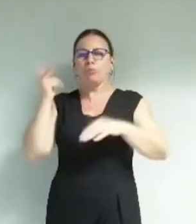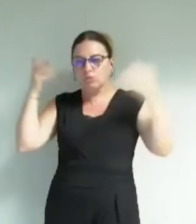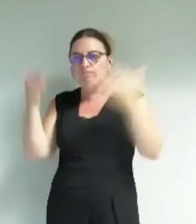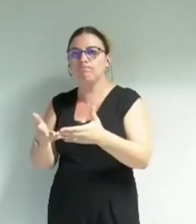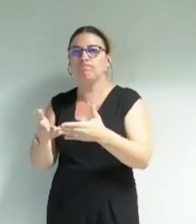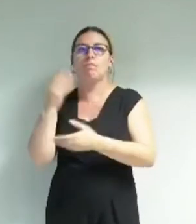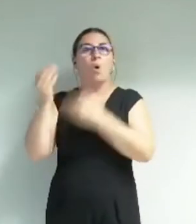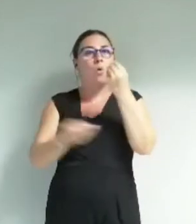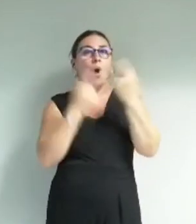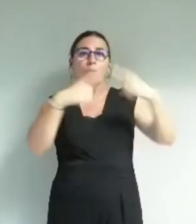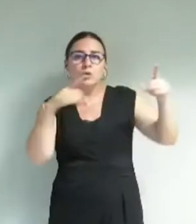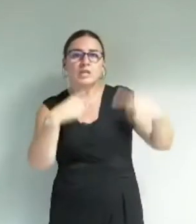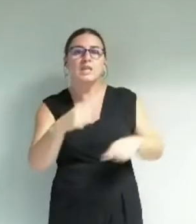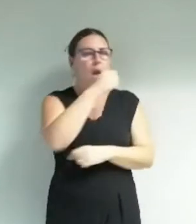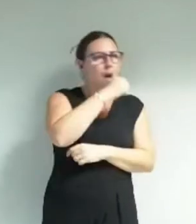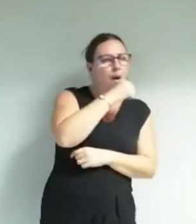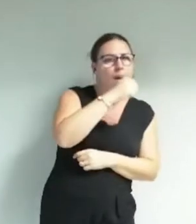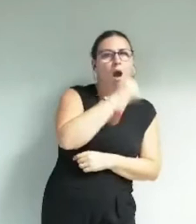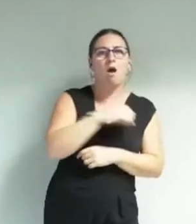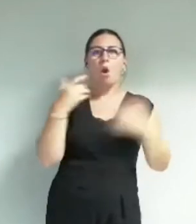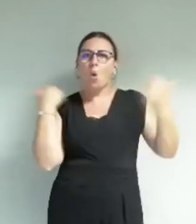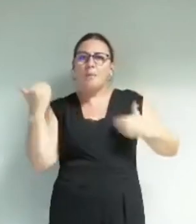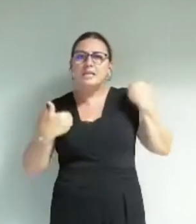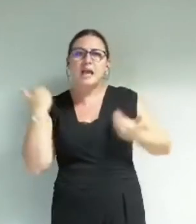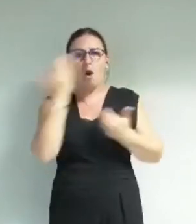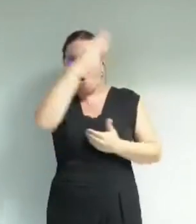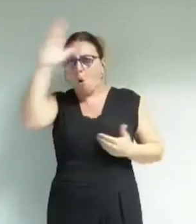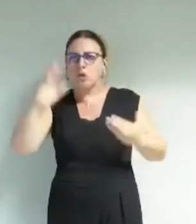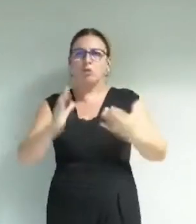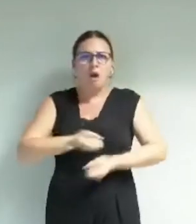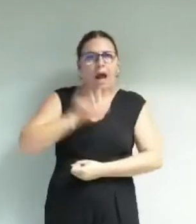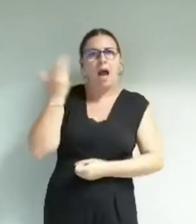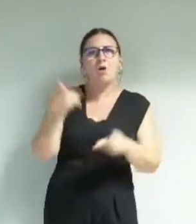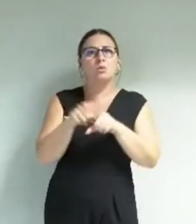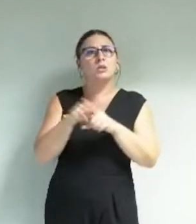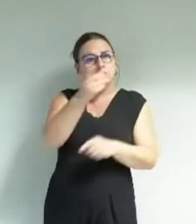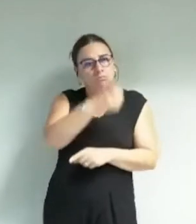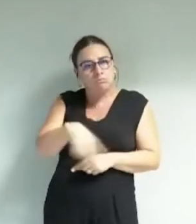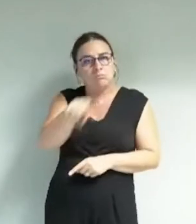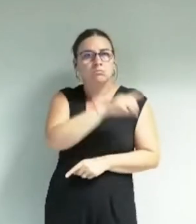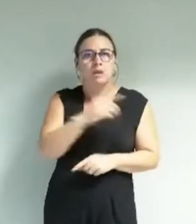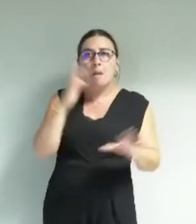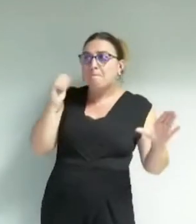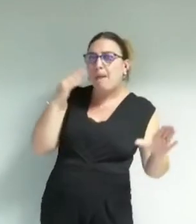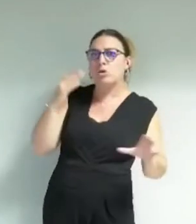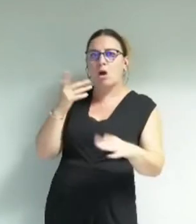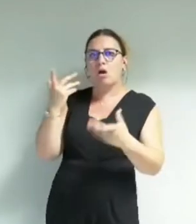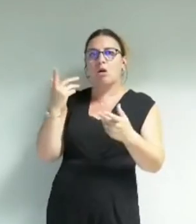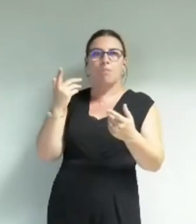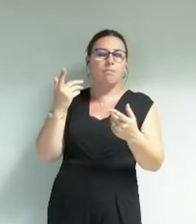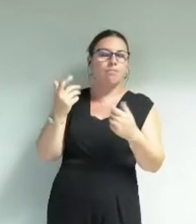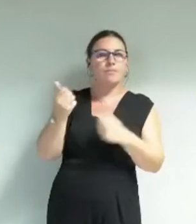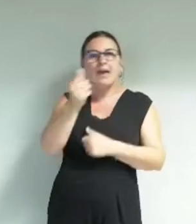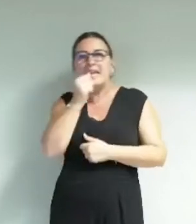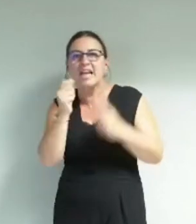des musiques, des chanteurs, des comédiens et d'autres formes d'art qui ne sont pas tenues de consommer un maximum d'énergie pour se produire.